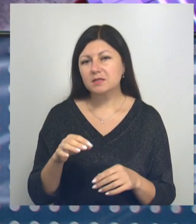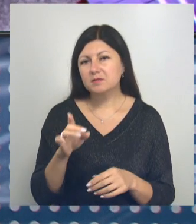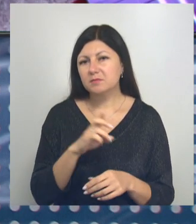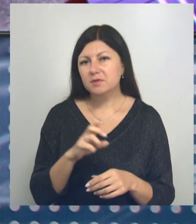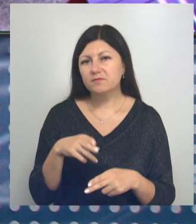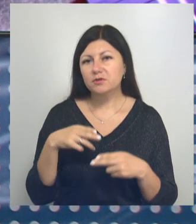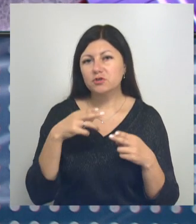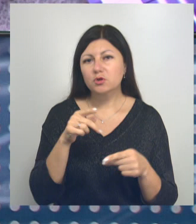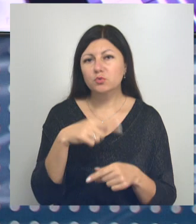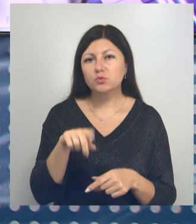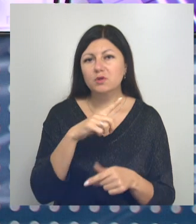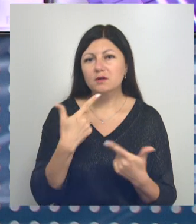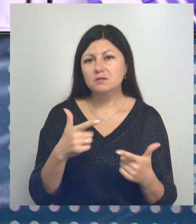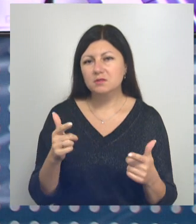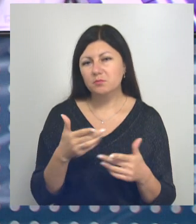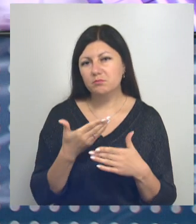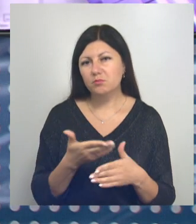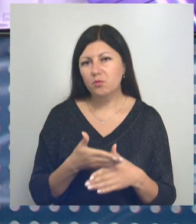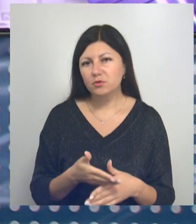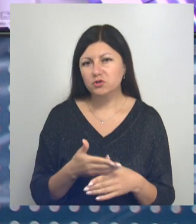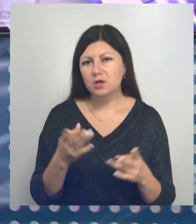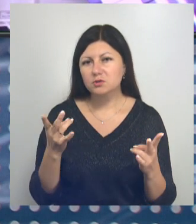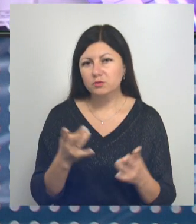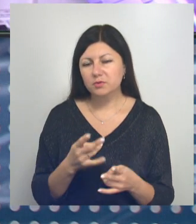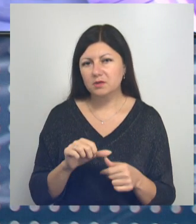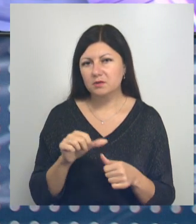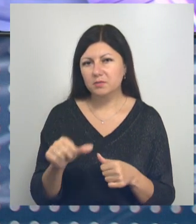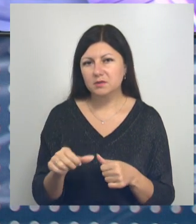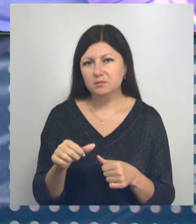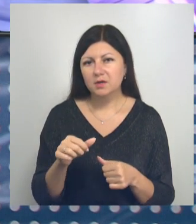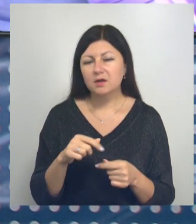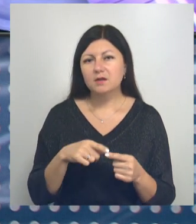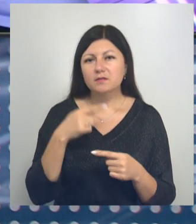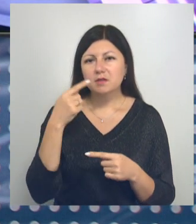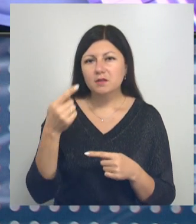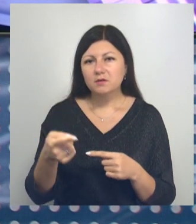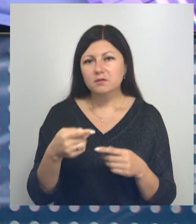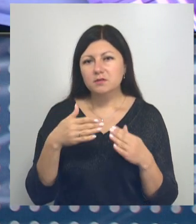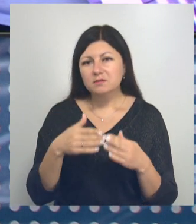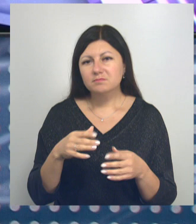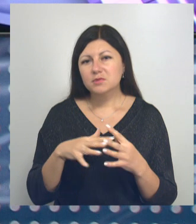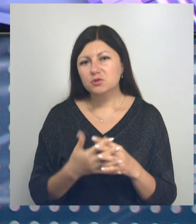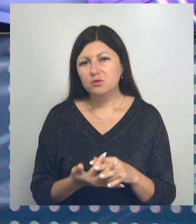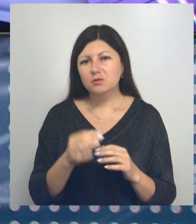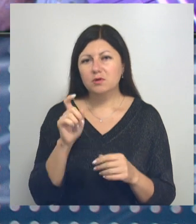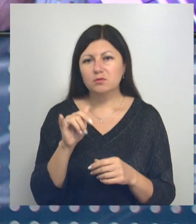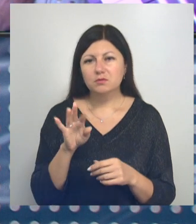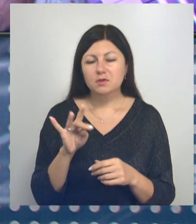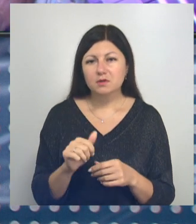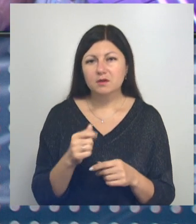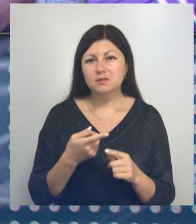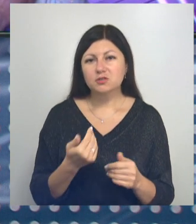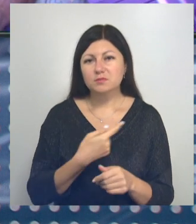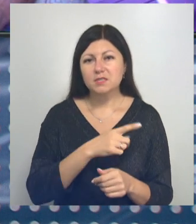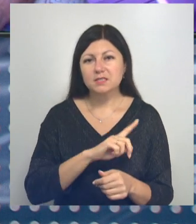выезжают туда, где их помощь особенно необходима. В первую очередь в отдаленные селы и хутора. На этот раз медицинский состав